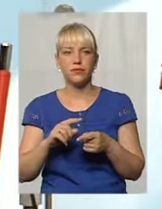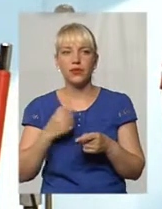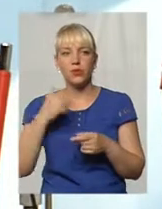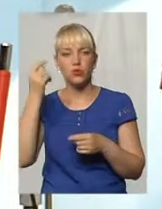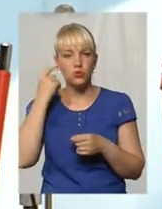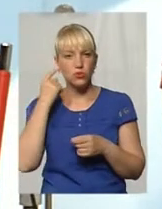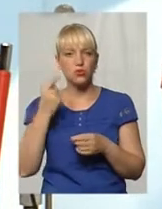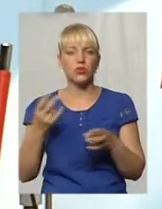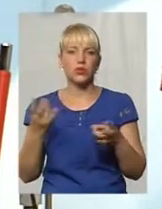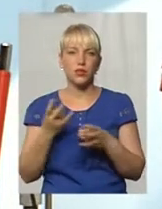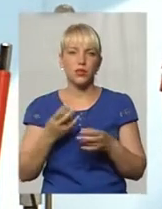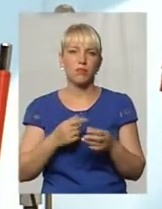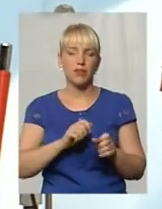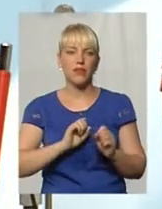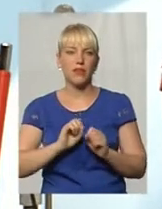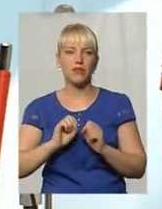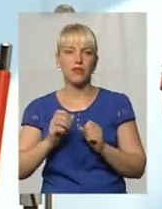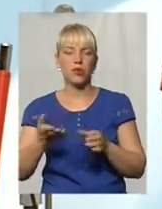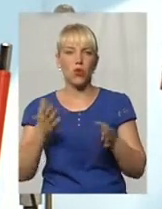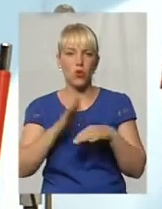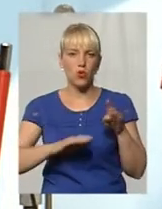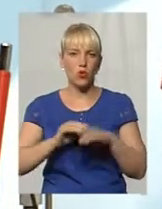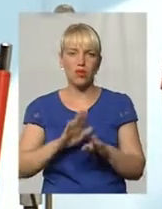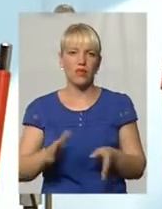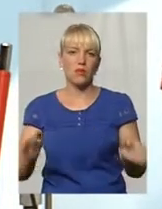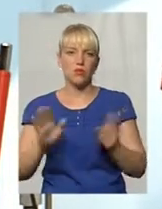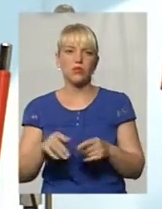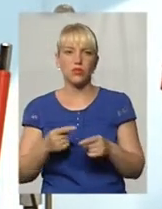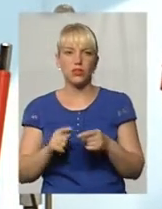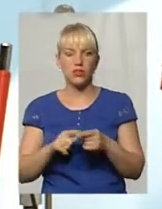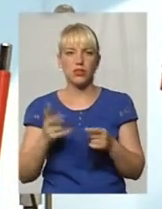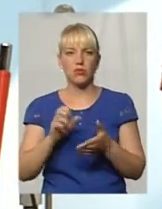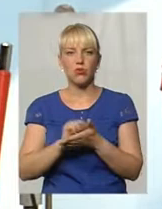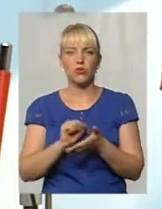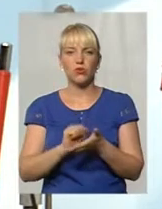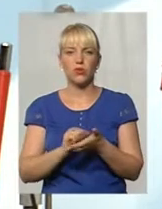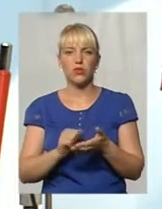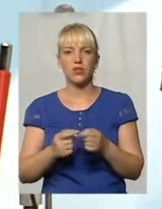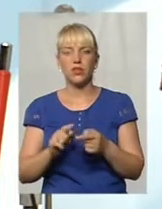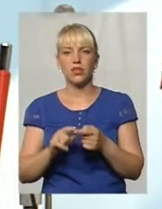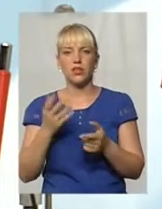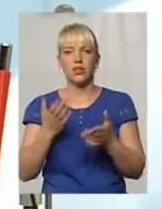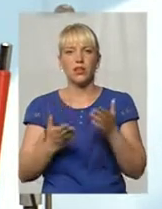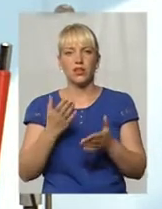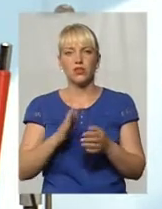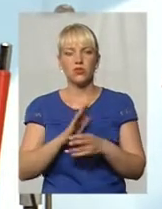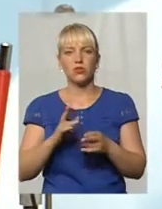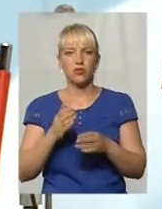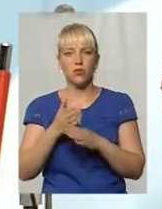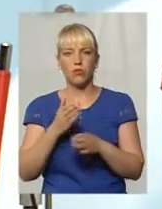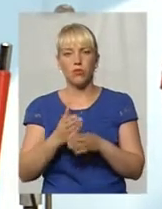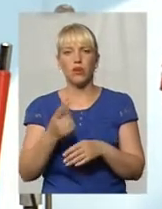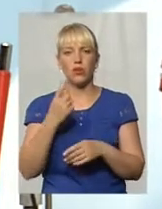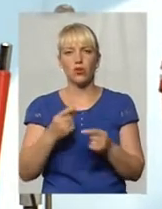Потрібно, звичайно, не випускати руки, все ж таки документувати, документувати, все ж таки ходити. І якщо не допомагає один